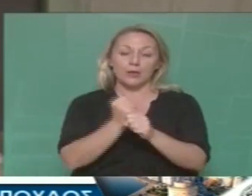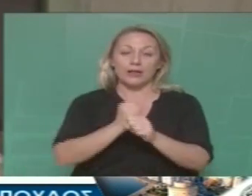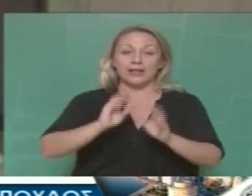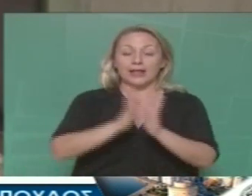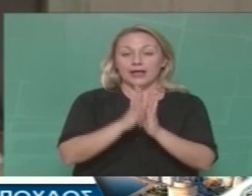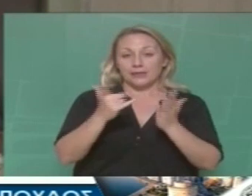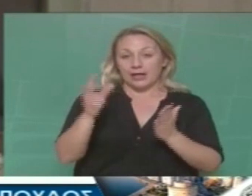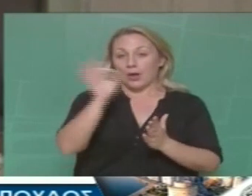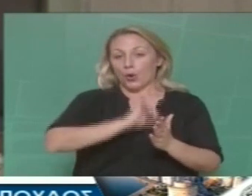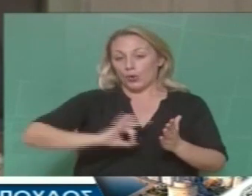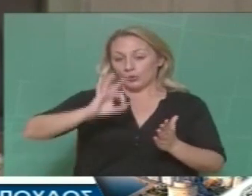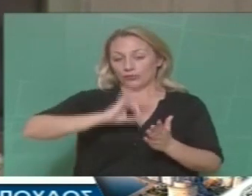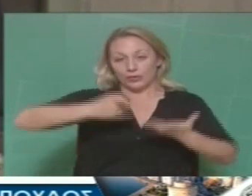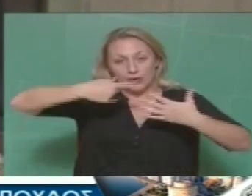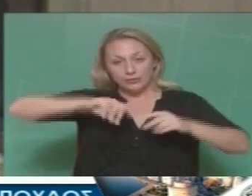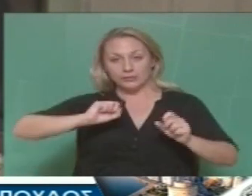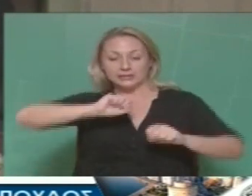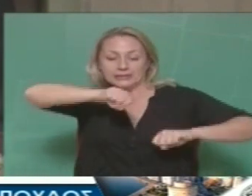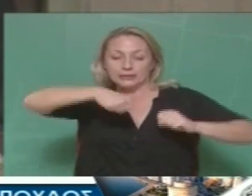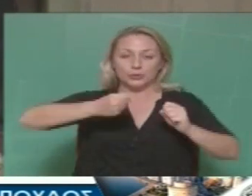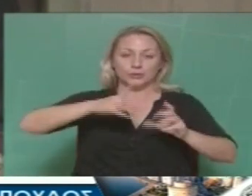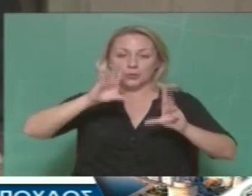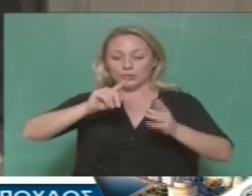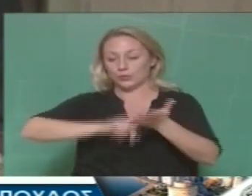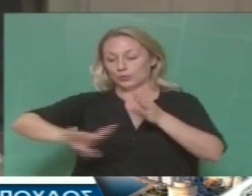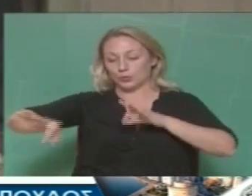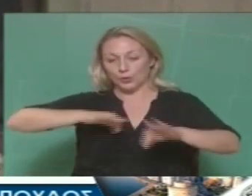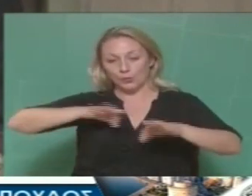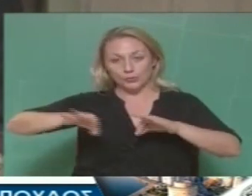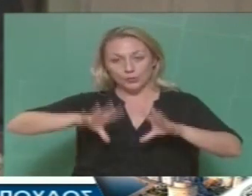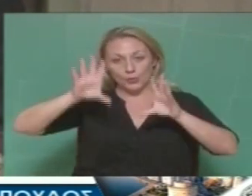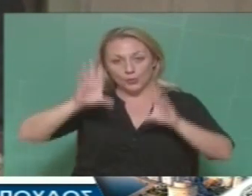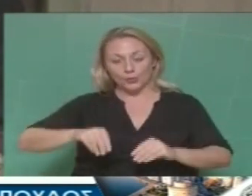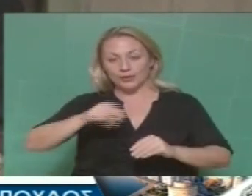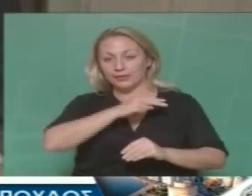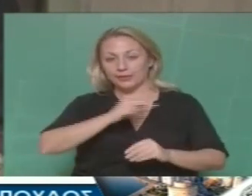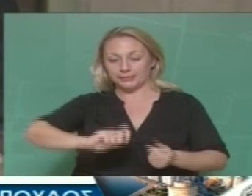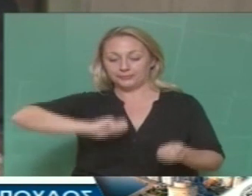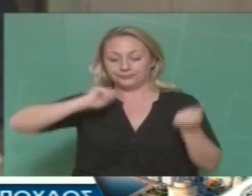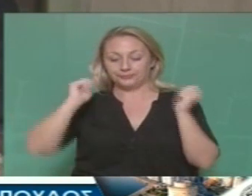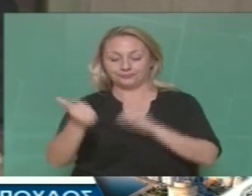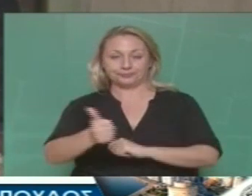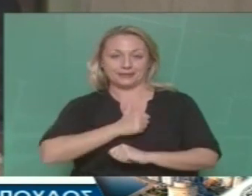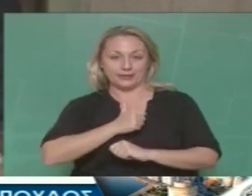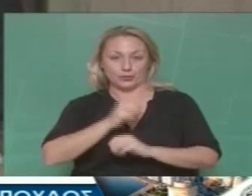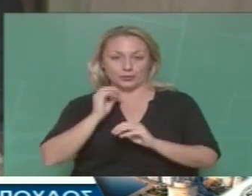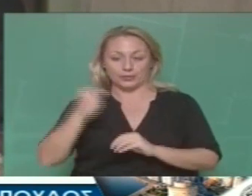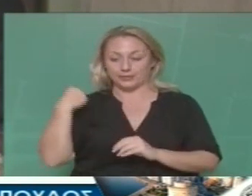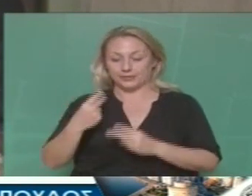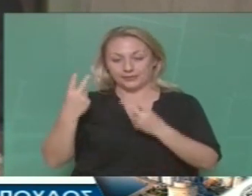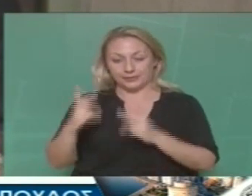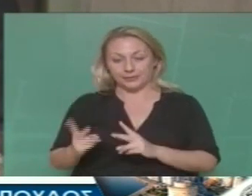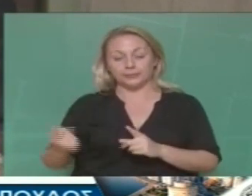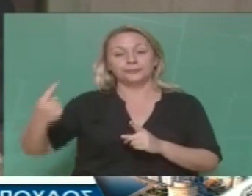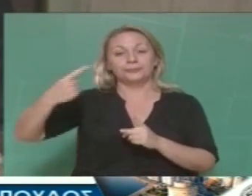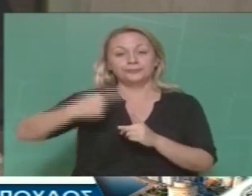Οκτωβρίου έχουν κινητοποίηση για αυτό το νομοσχέδιο για το συγκεκριμένο με την ιδιωτικοποίηση των αρμοδιοτήτων του Δήμου αλλά και